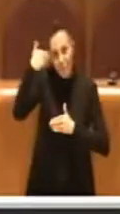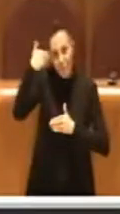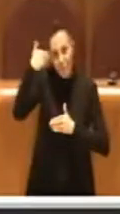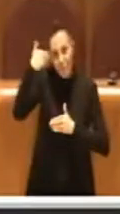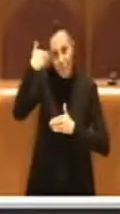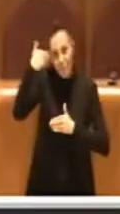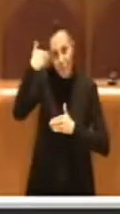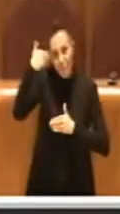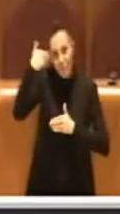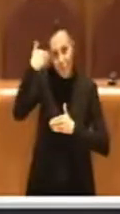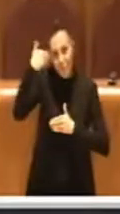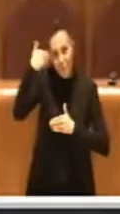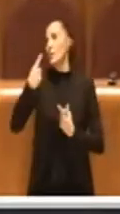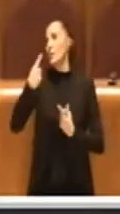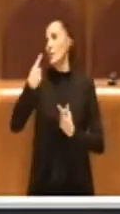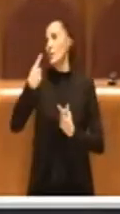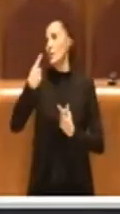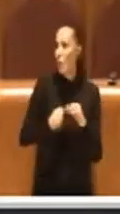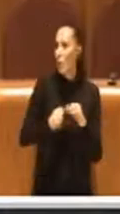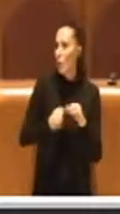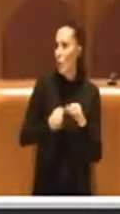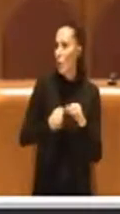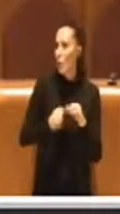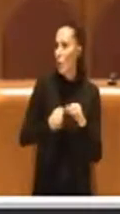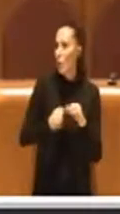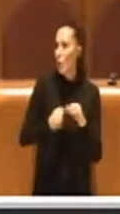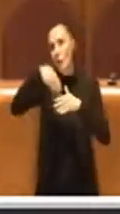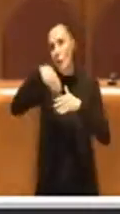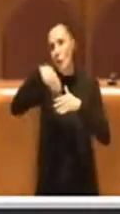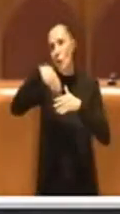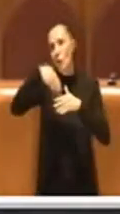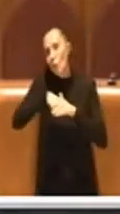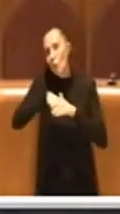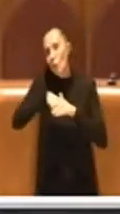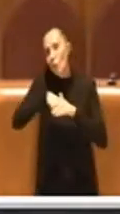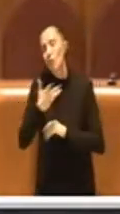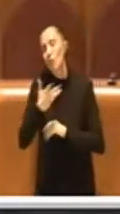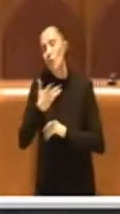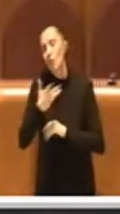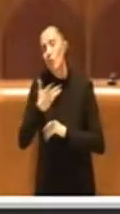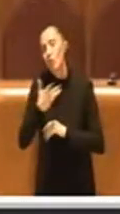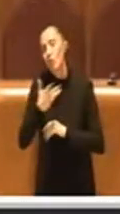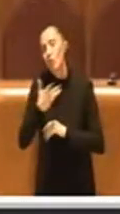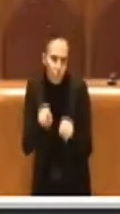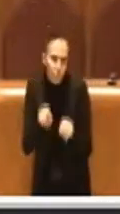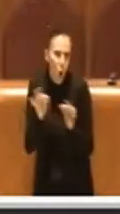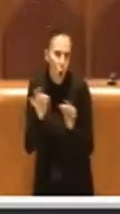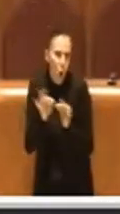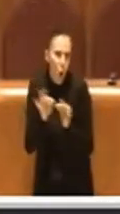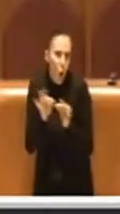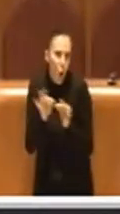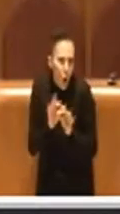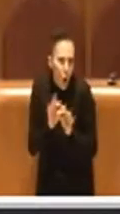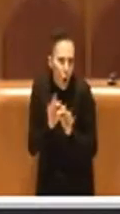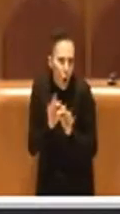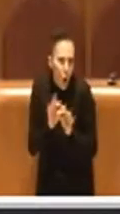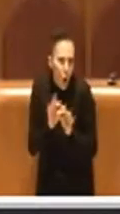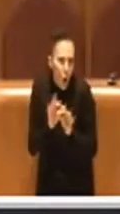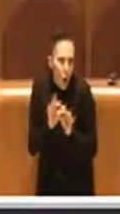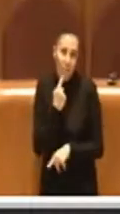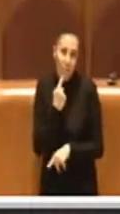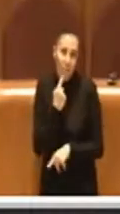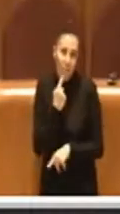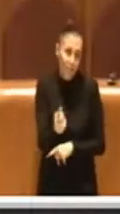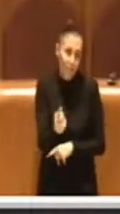politico-amministrative che ci sono dietro, io concordo, non ho nessun tipo di rilievo da fare. Però c'è anche da dire